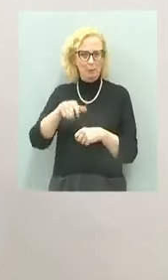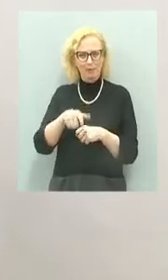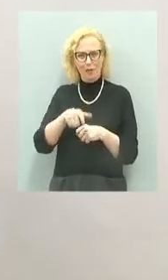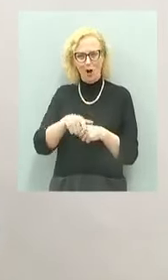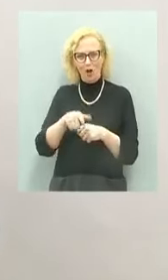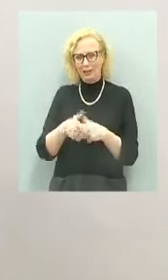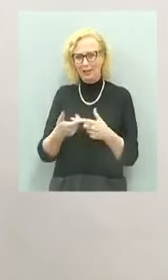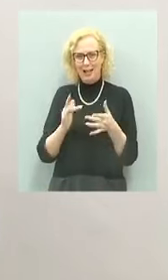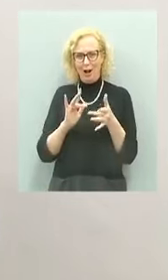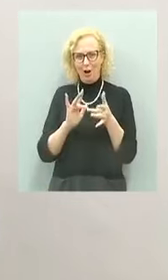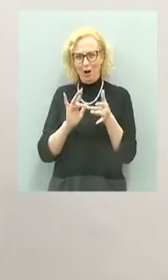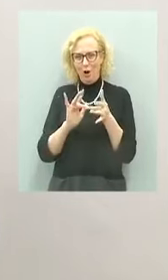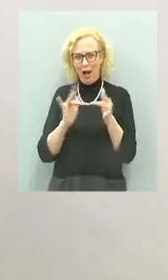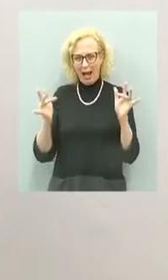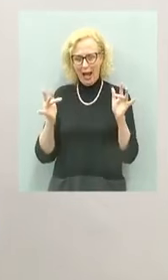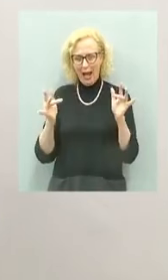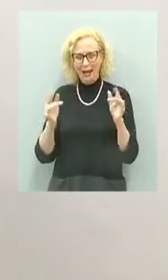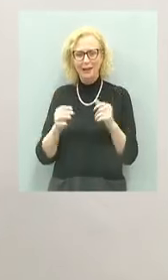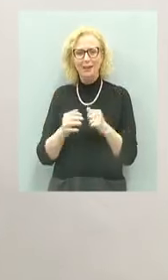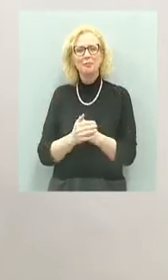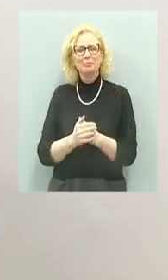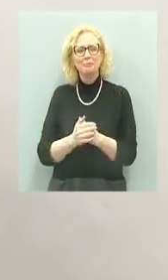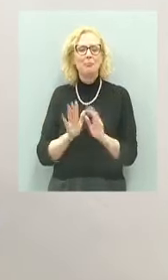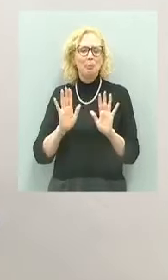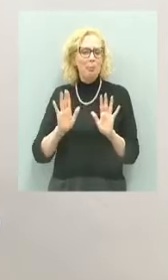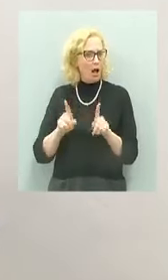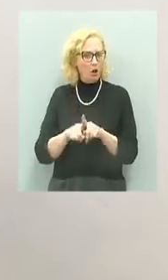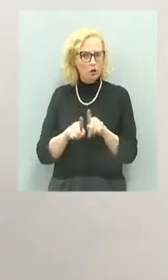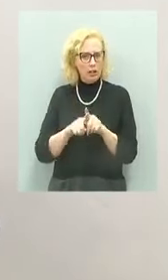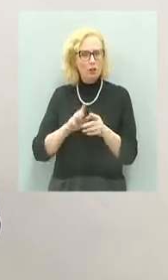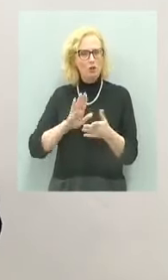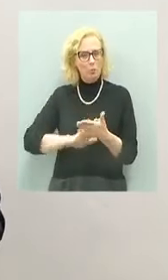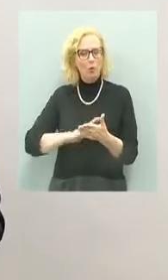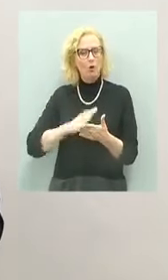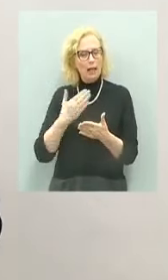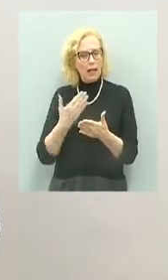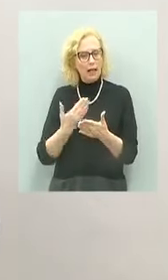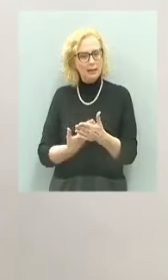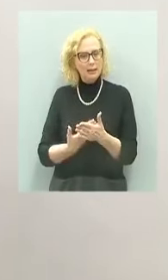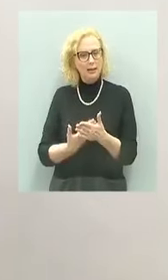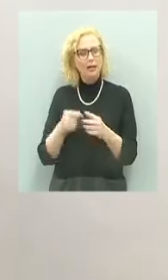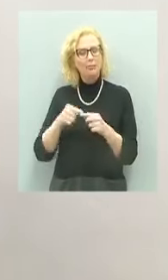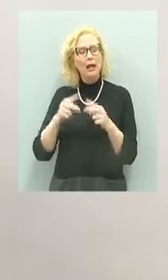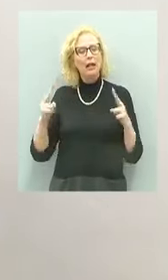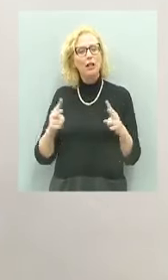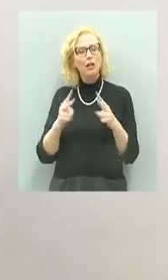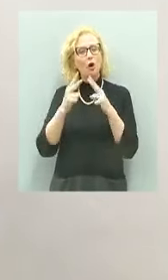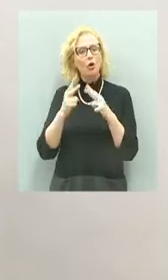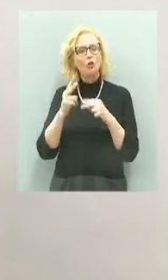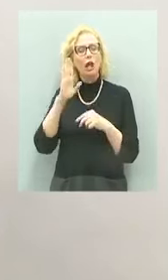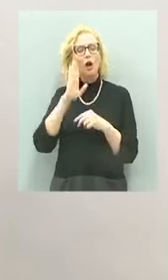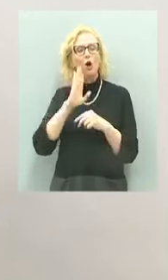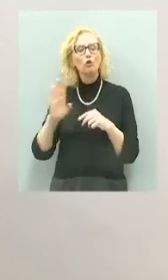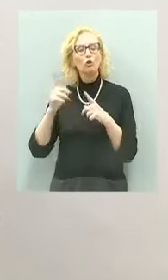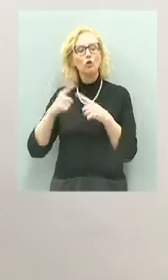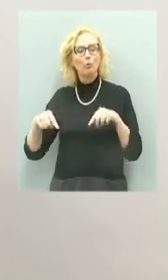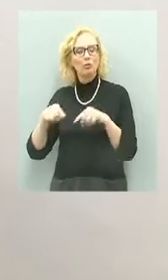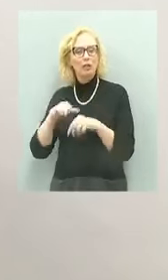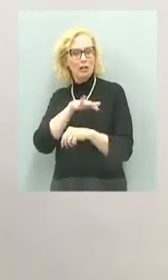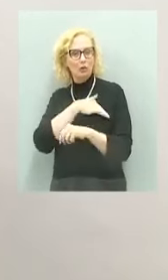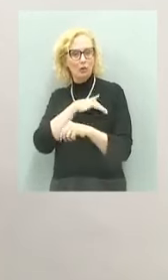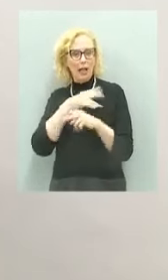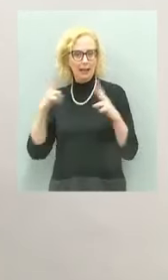le iniziative online, ma comunque sempre molto significative, un incontro della consulta provinciale per gli